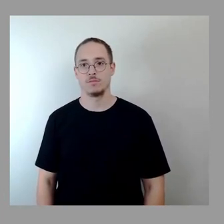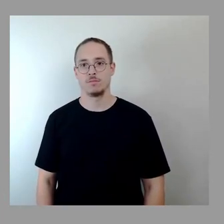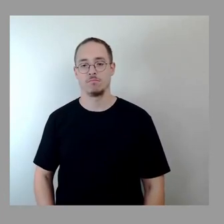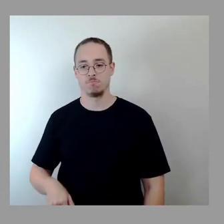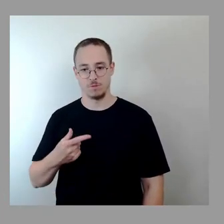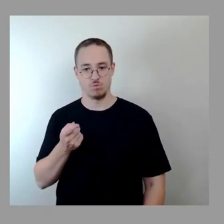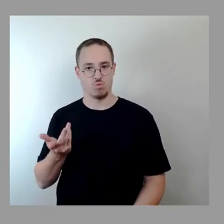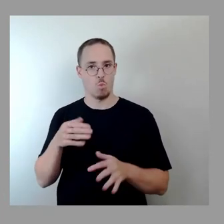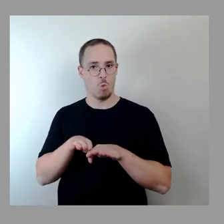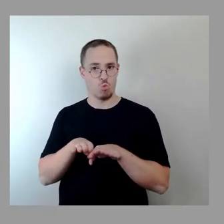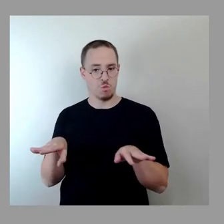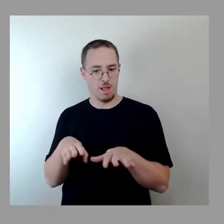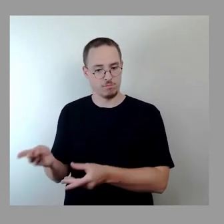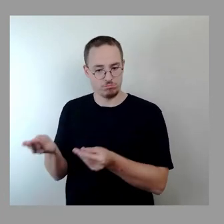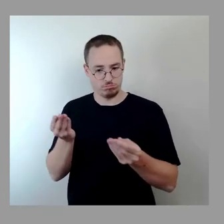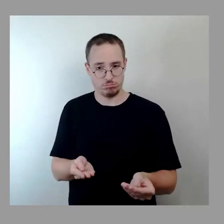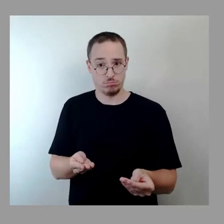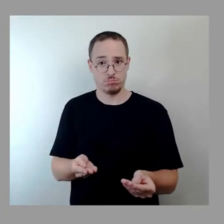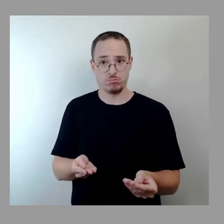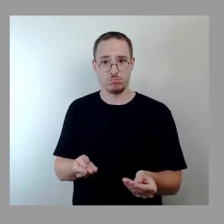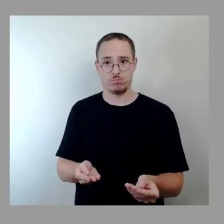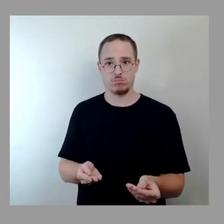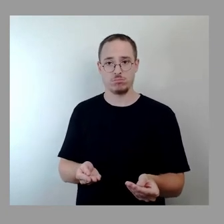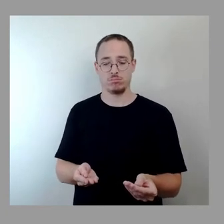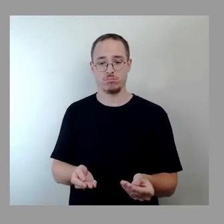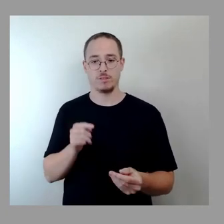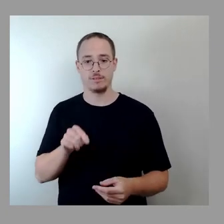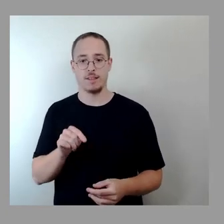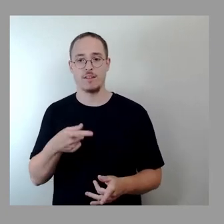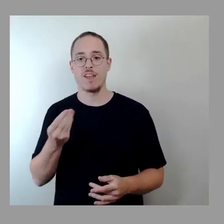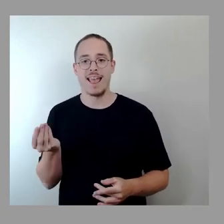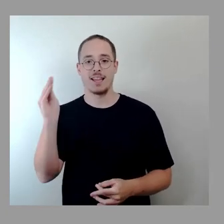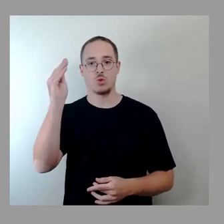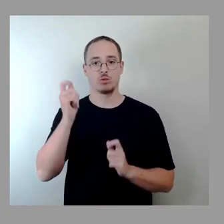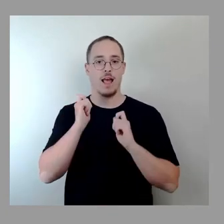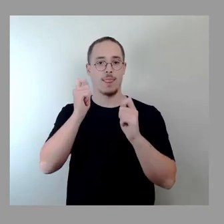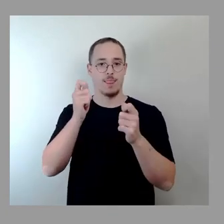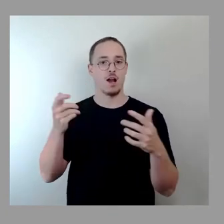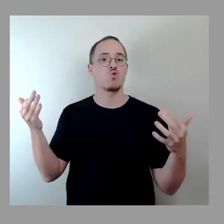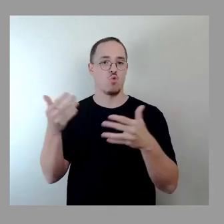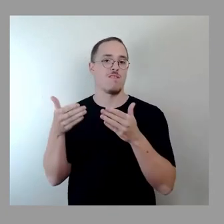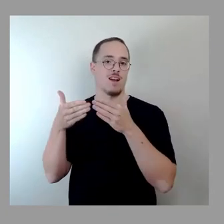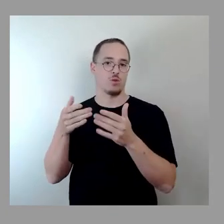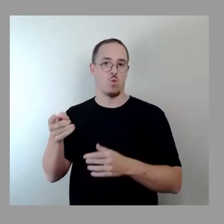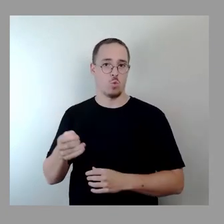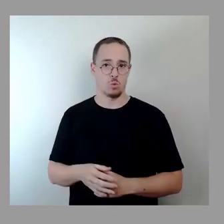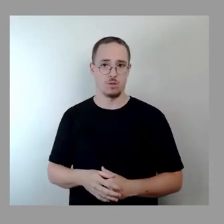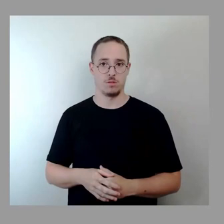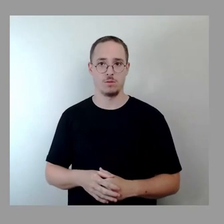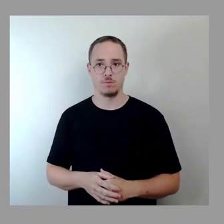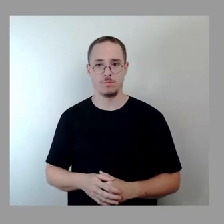Wirtschaftsförderungsausschussbericht angeht und zunächst stelle ich zur Abstimmung den Ergänzungsantrag Fraktion Bündnis 90 die Grünen, die den